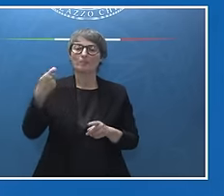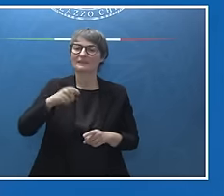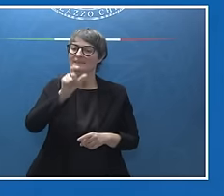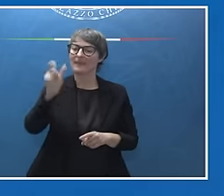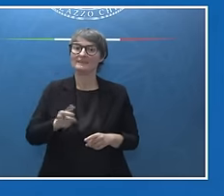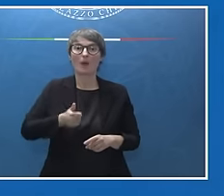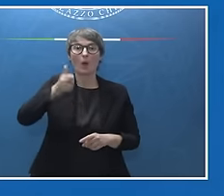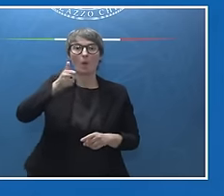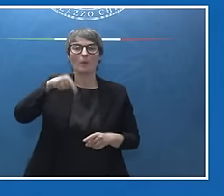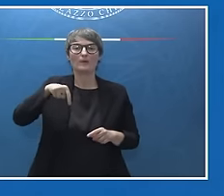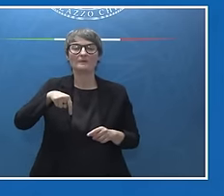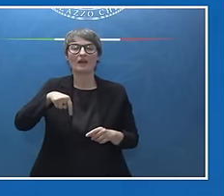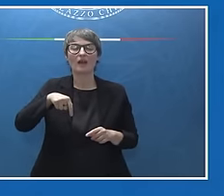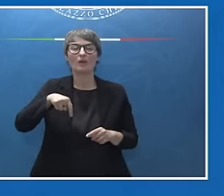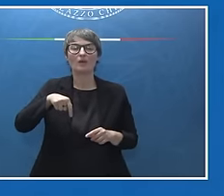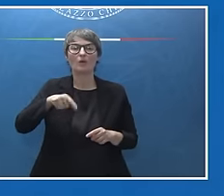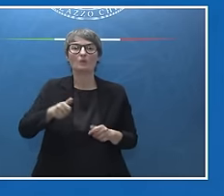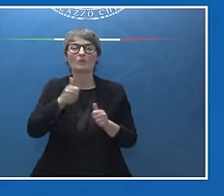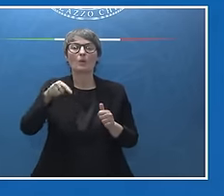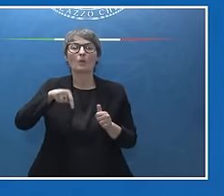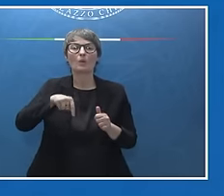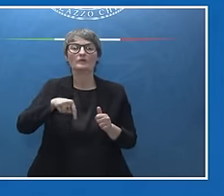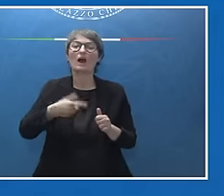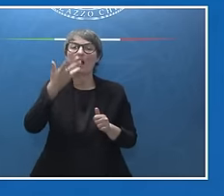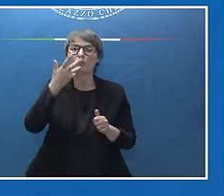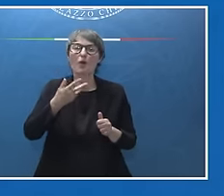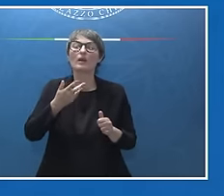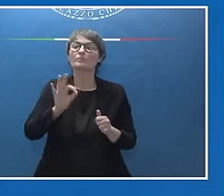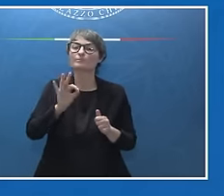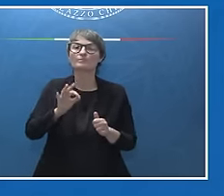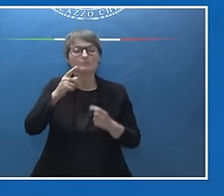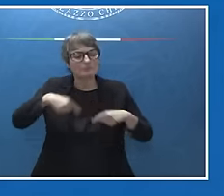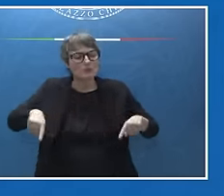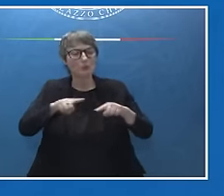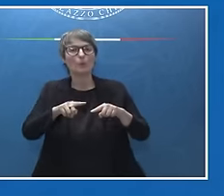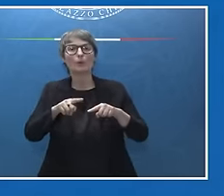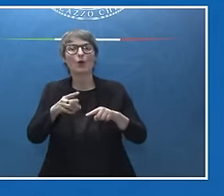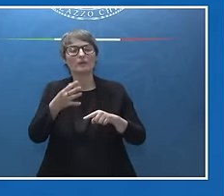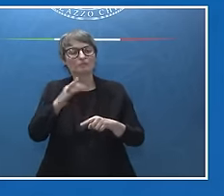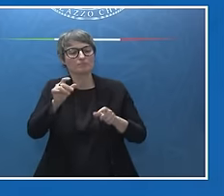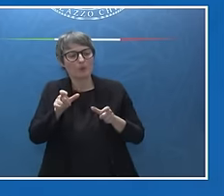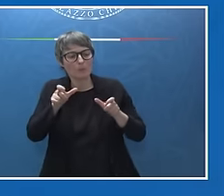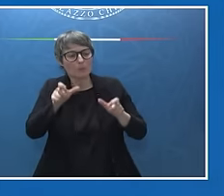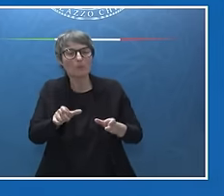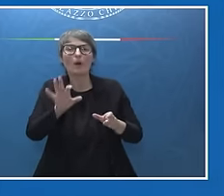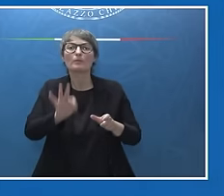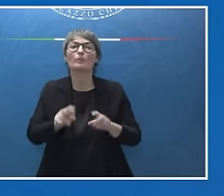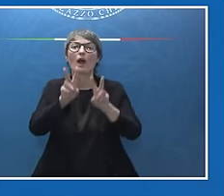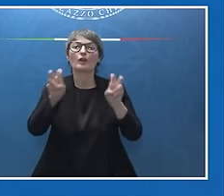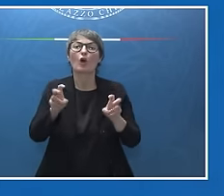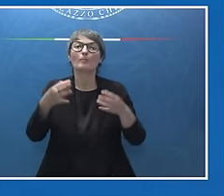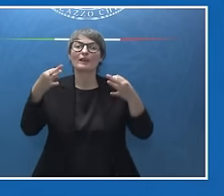quest'anno ha voluto organizzare riunioni specifiche dedicate al tema della difesa, al tema della